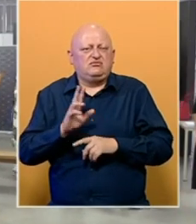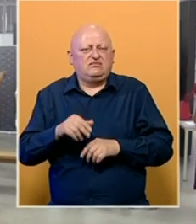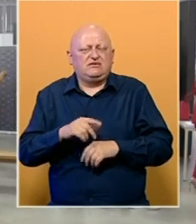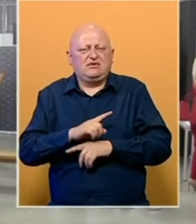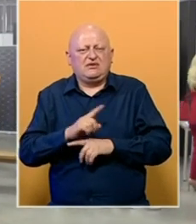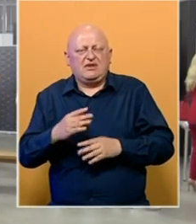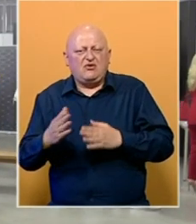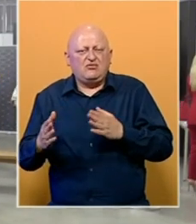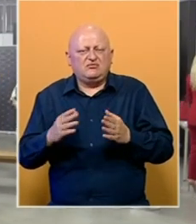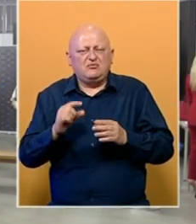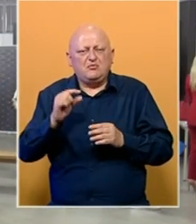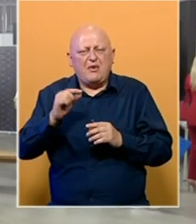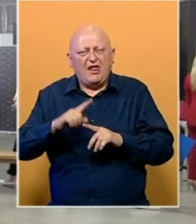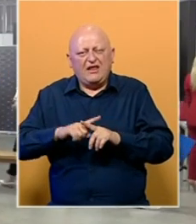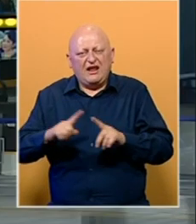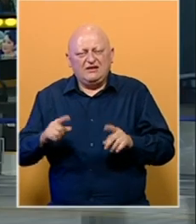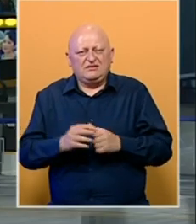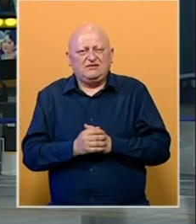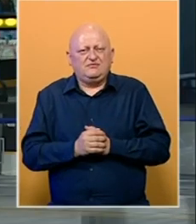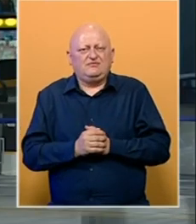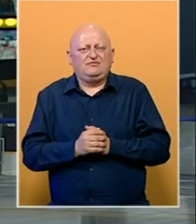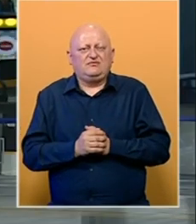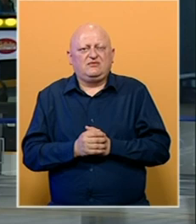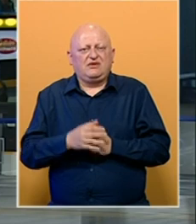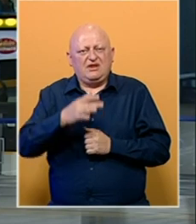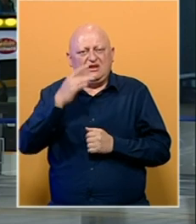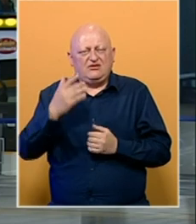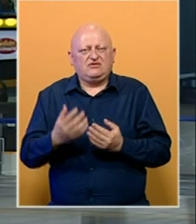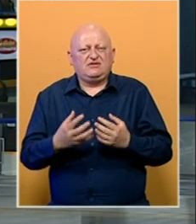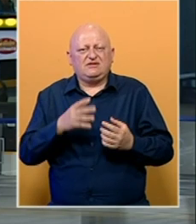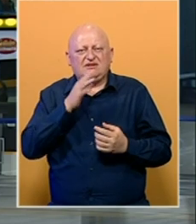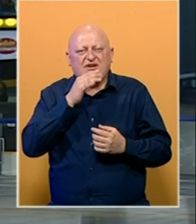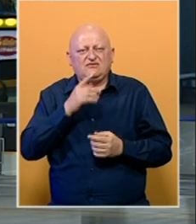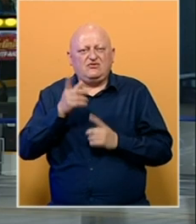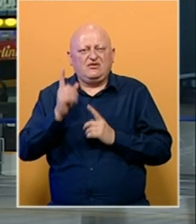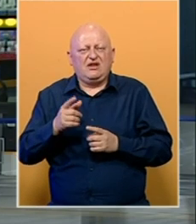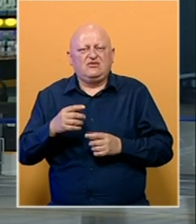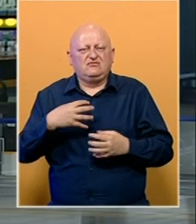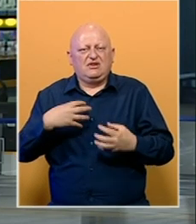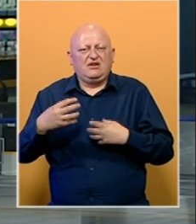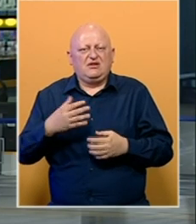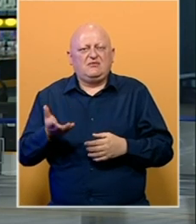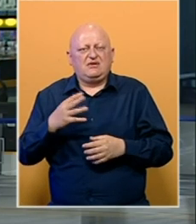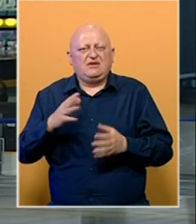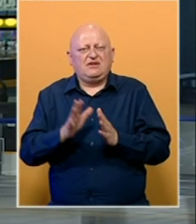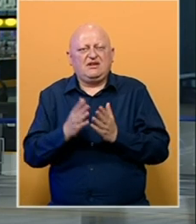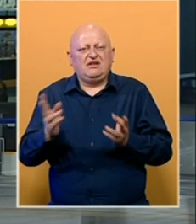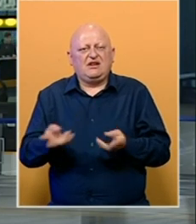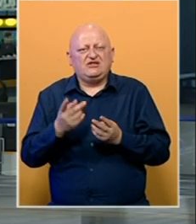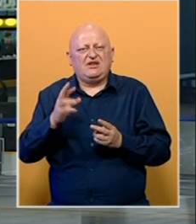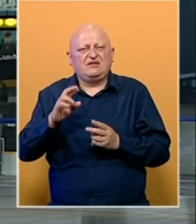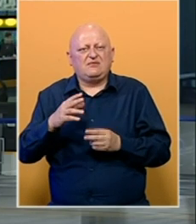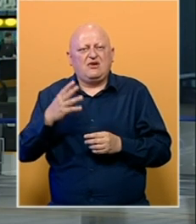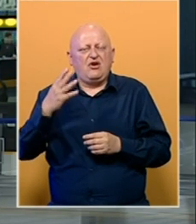neke nijanse određivale. Na ljetnoj sceni Sarajevskog ratnog teatra predstavljena je knjiga Traže